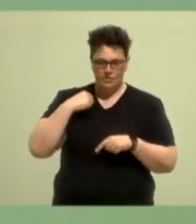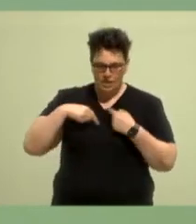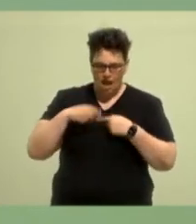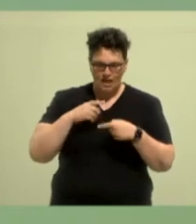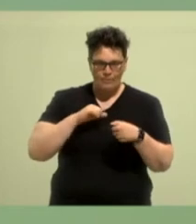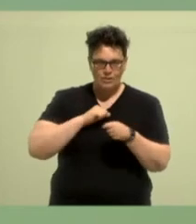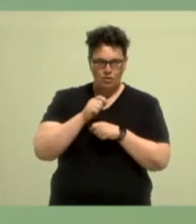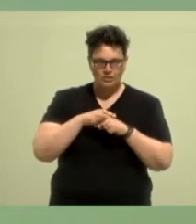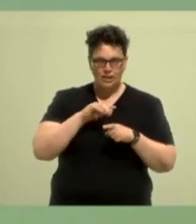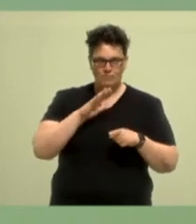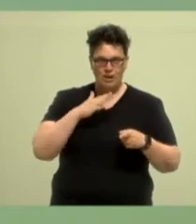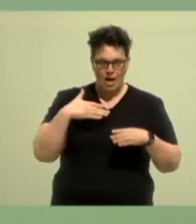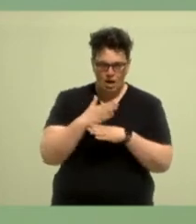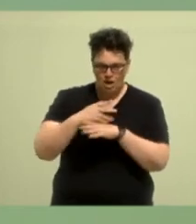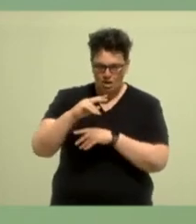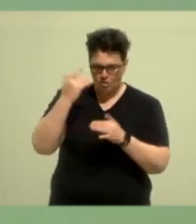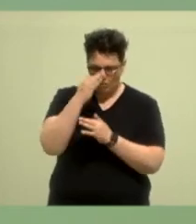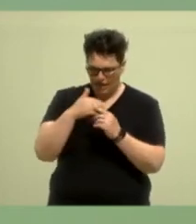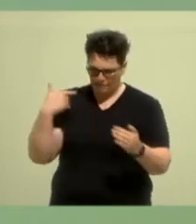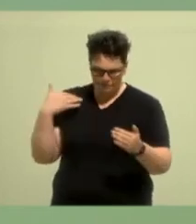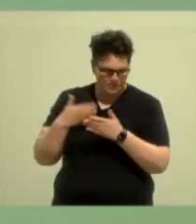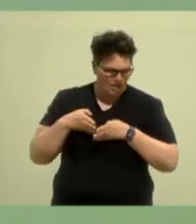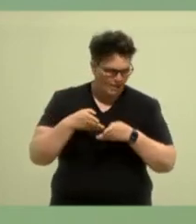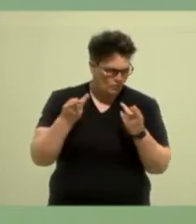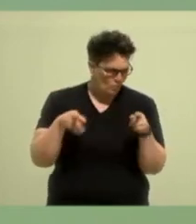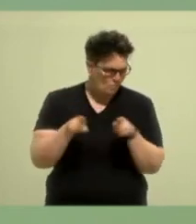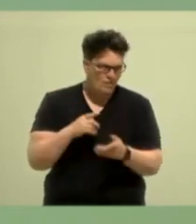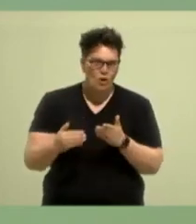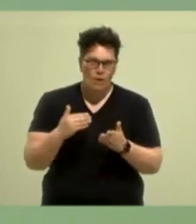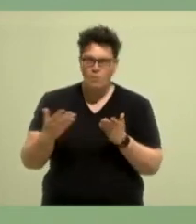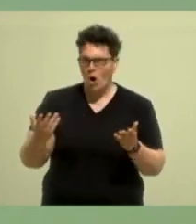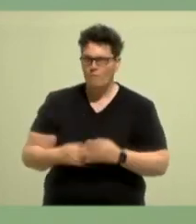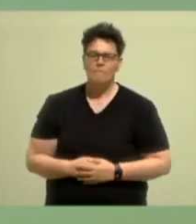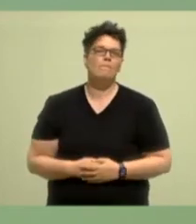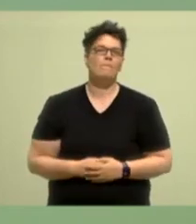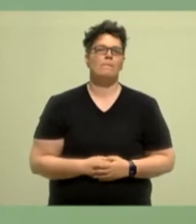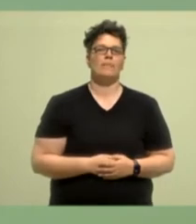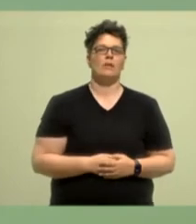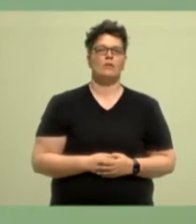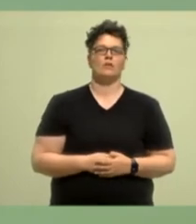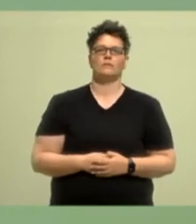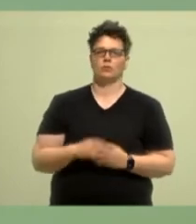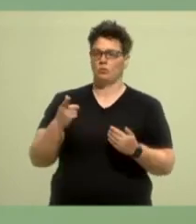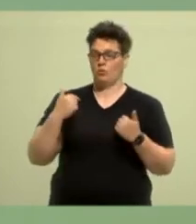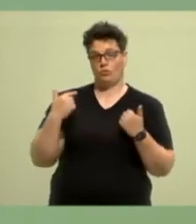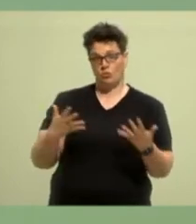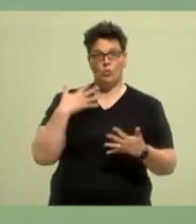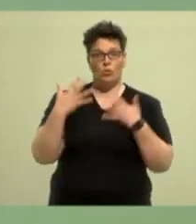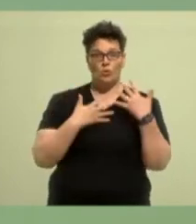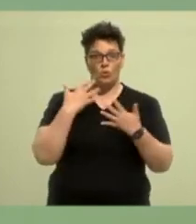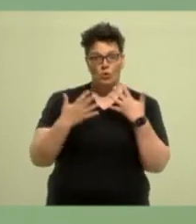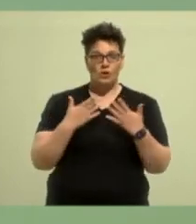eigentlich auf dem richtigen Trip, sind wir in die richtige Richtung unterwegs. Und wenn ich das sage, dann ist mir wichtig zu betonen,